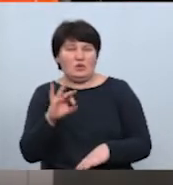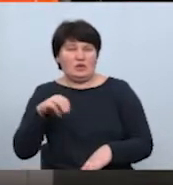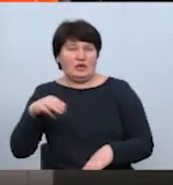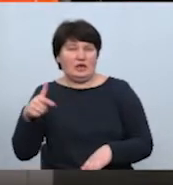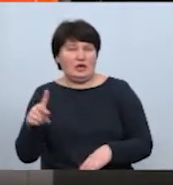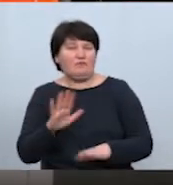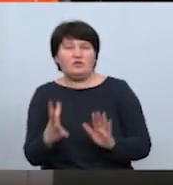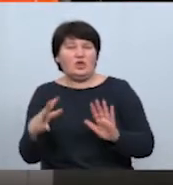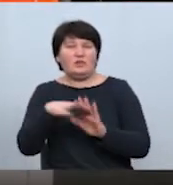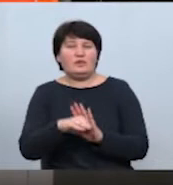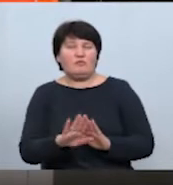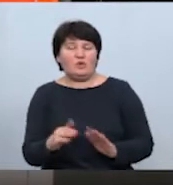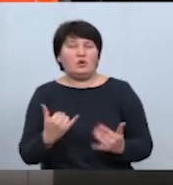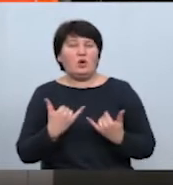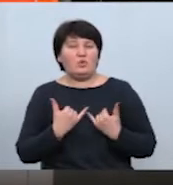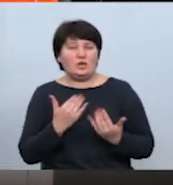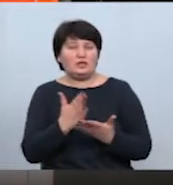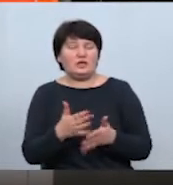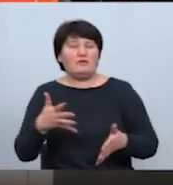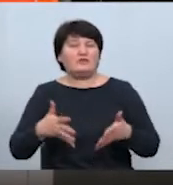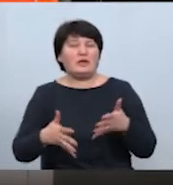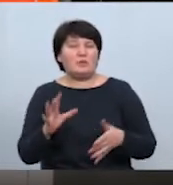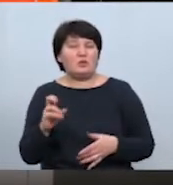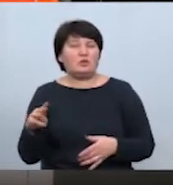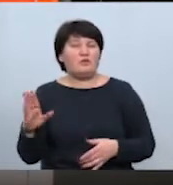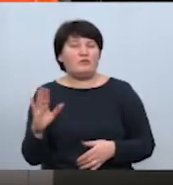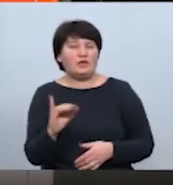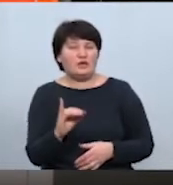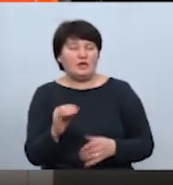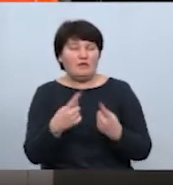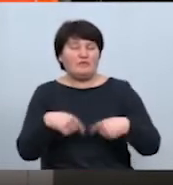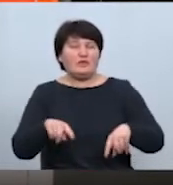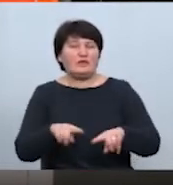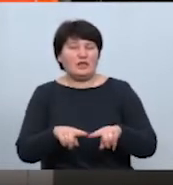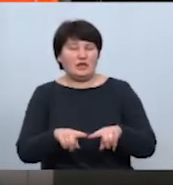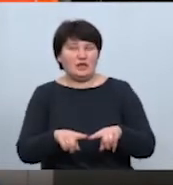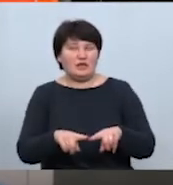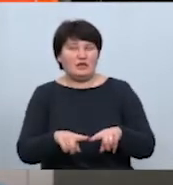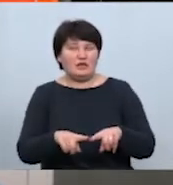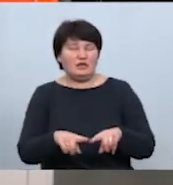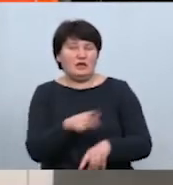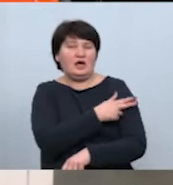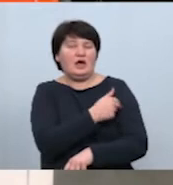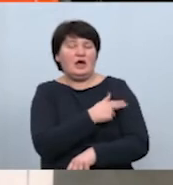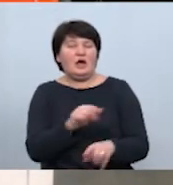в нас є у Заболот відділення інфекційної лікарні